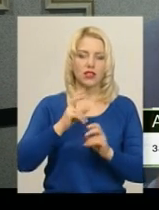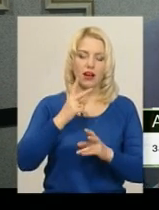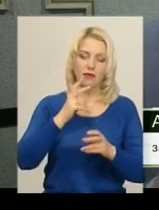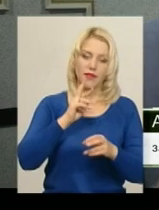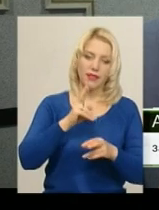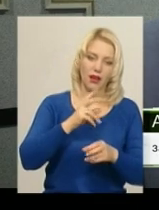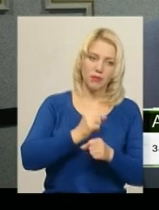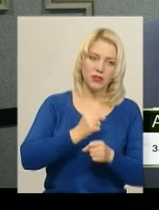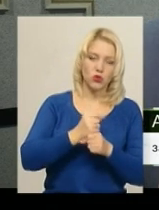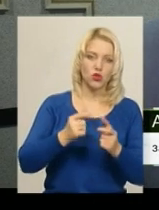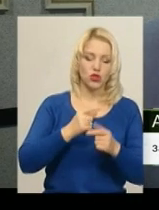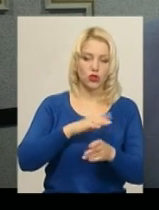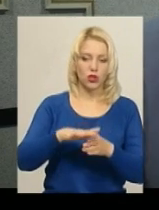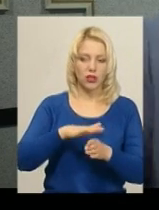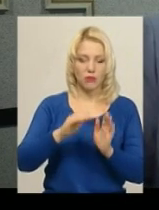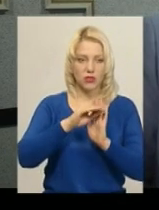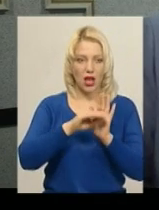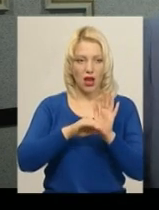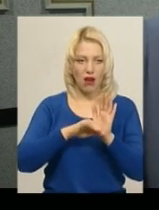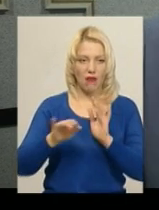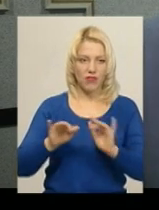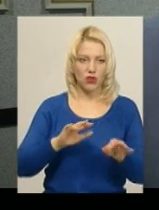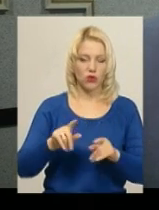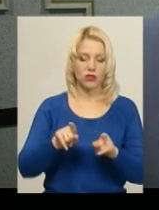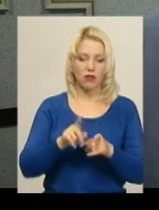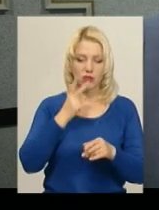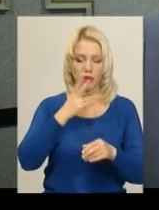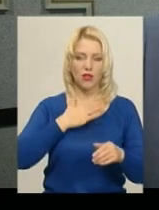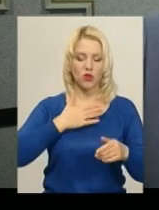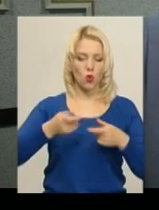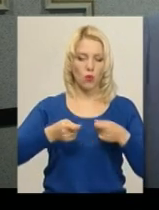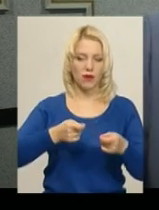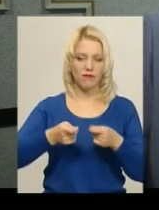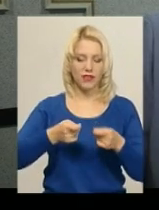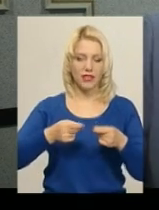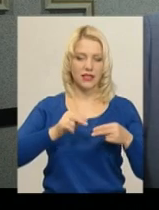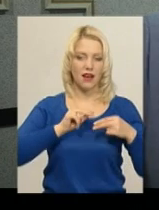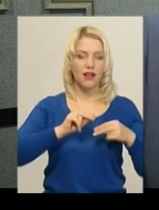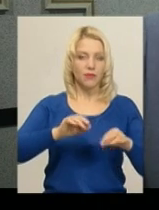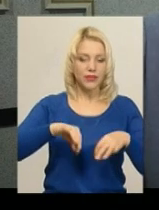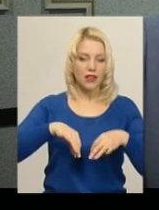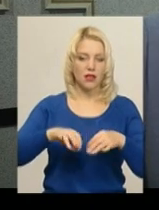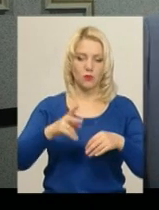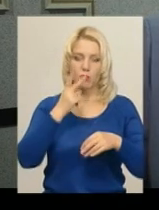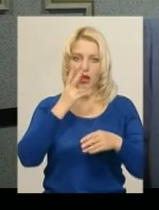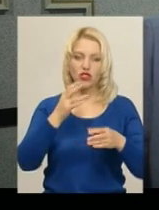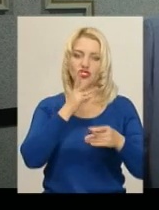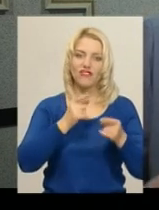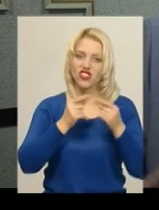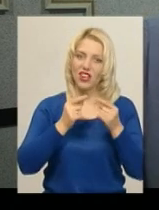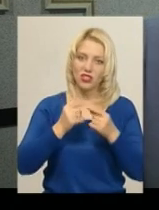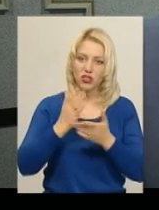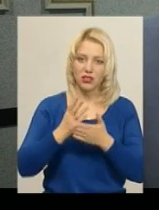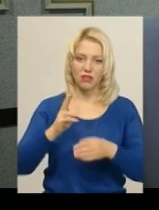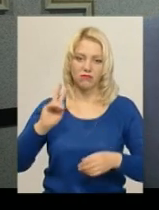дотримується графіків руху. Так само бачить і наше управління транспорту за домовою програми, чи вчасно приїжджають транспортні засоби. Як я вже